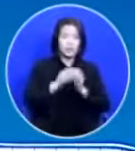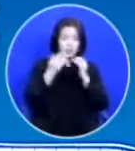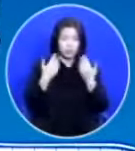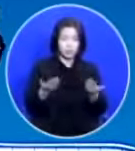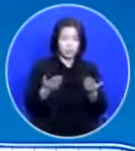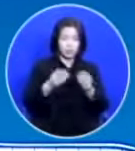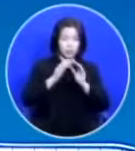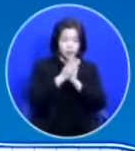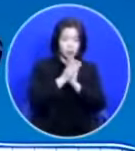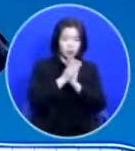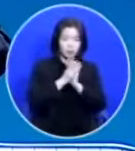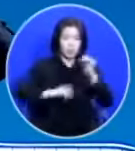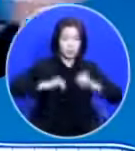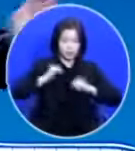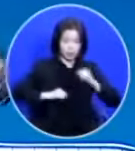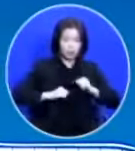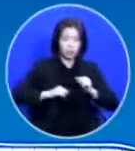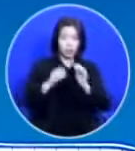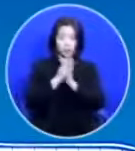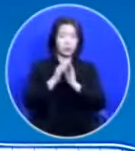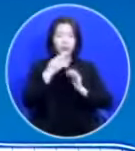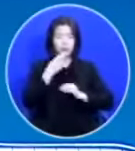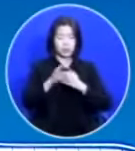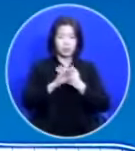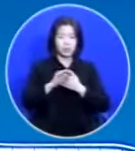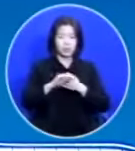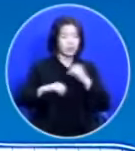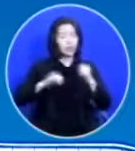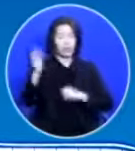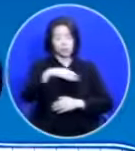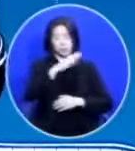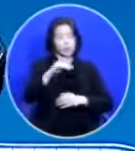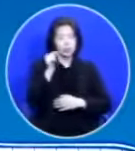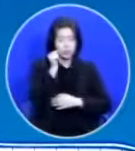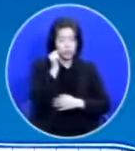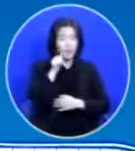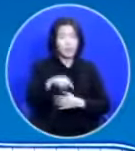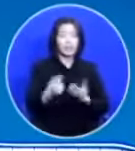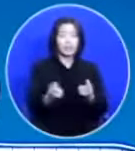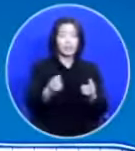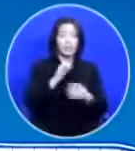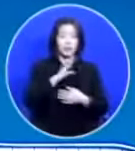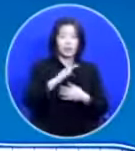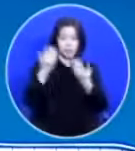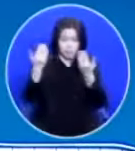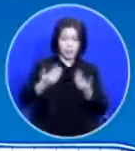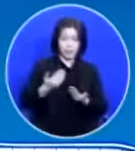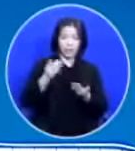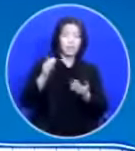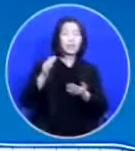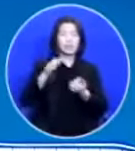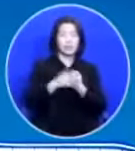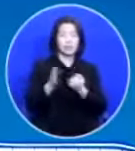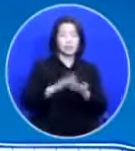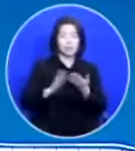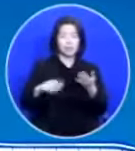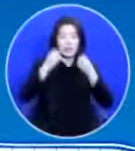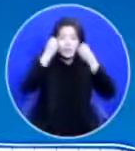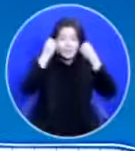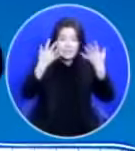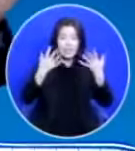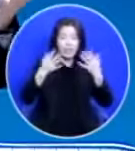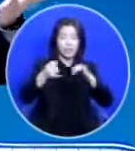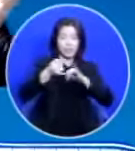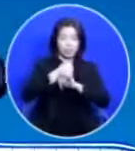기도 안 하면 너는 이제는 아무것도 못해 이렇게만 받으니까 그런 거 이 말씀을 새 언약의